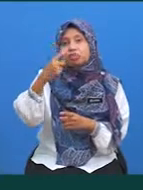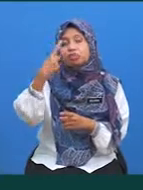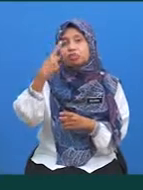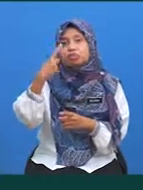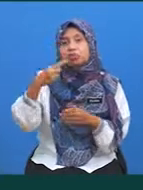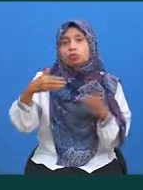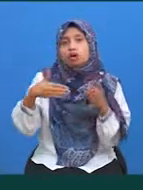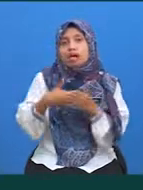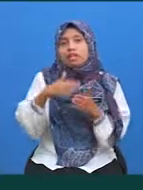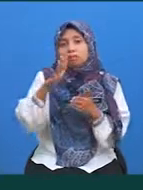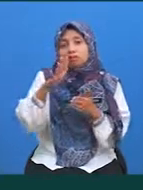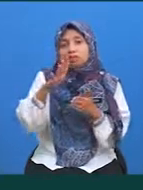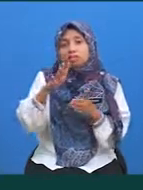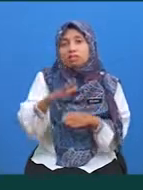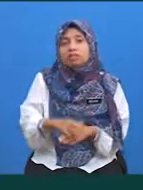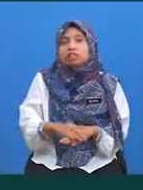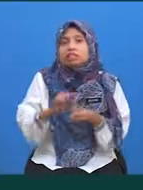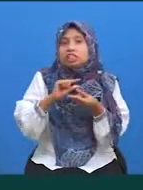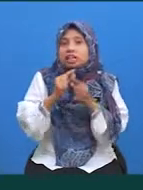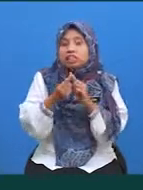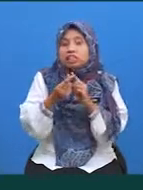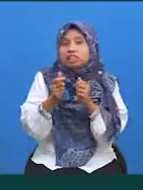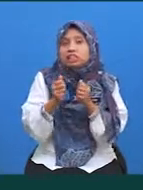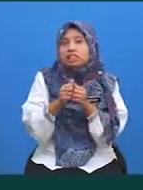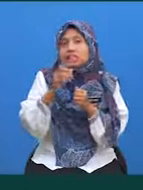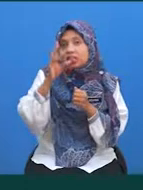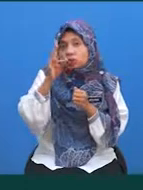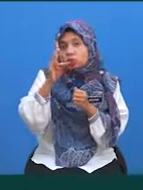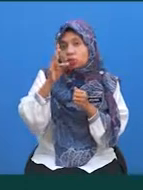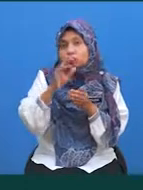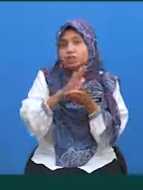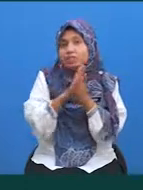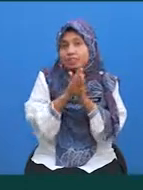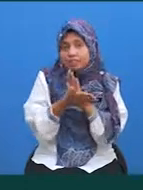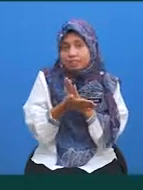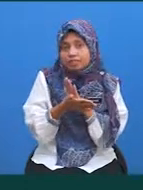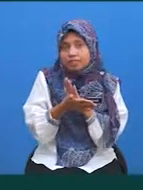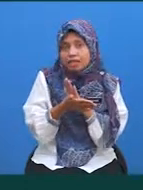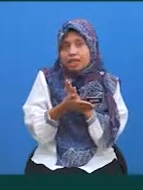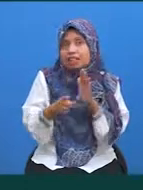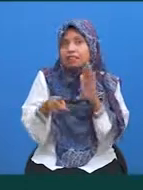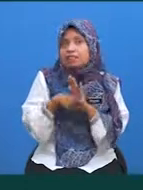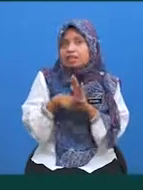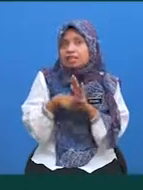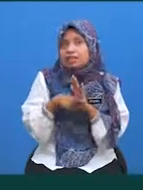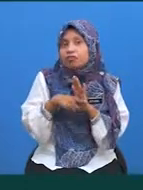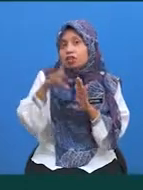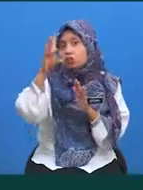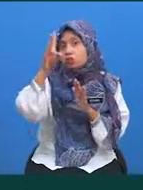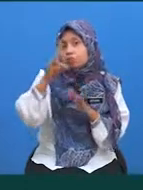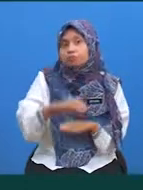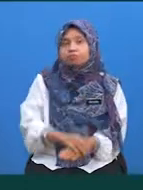hingga hat 8 diganti dengan 7 Maka jawapannya ialah negatif 7